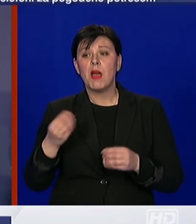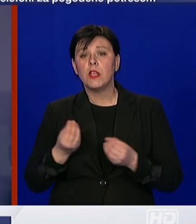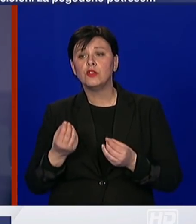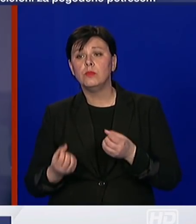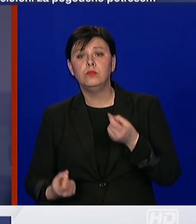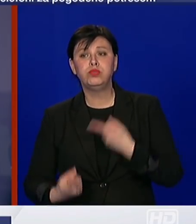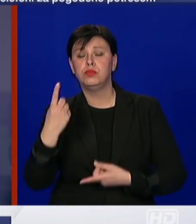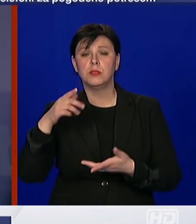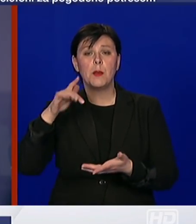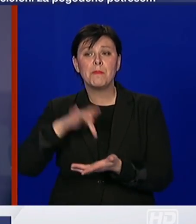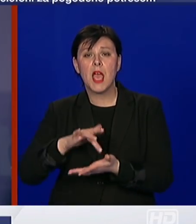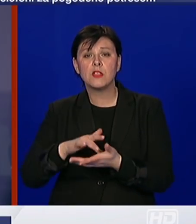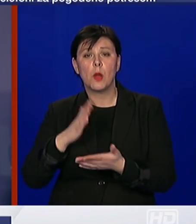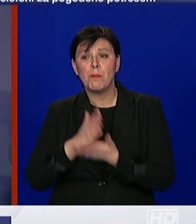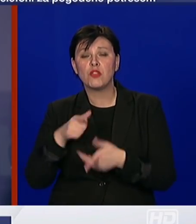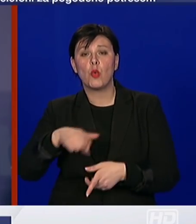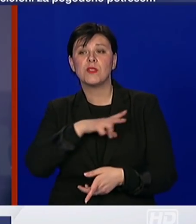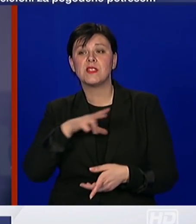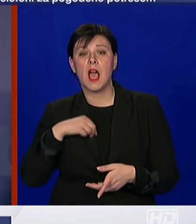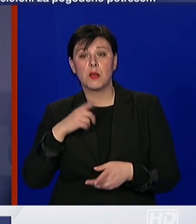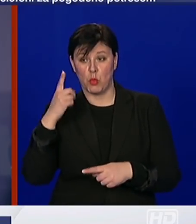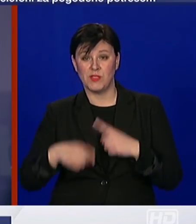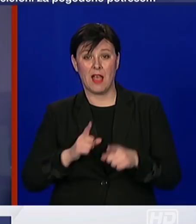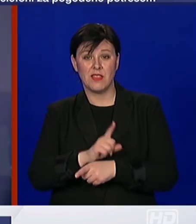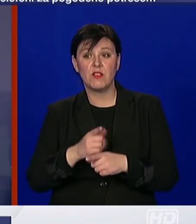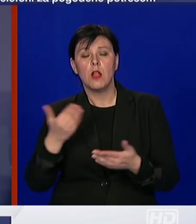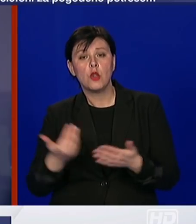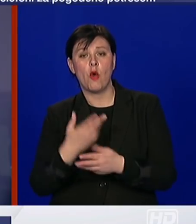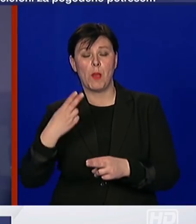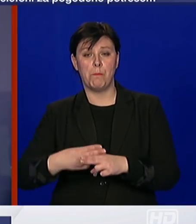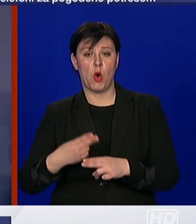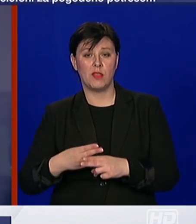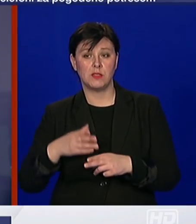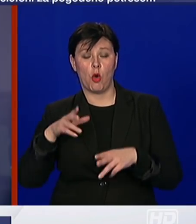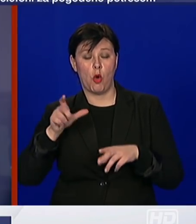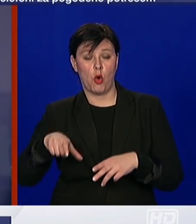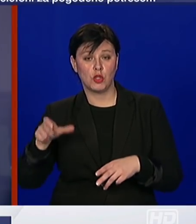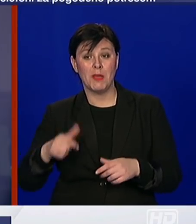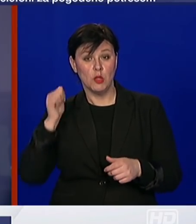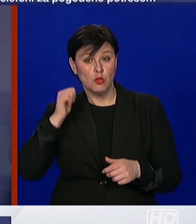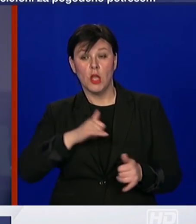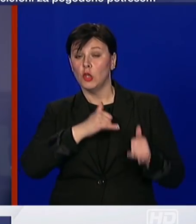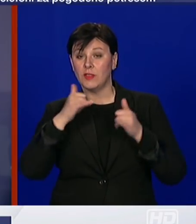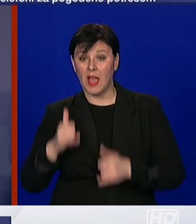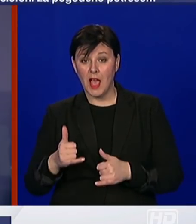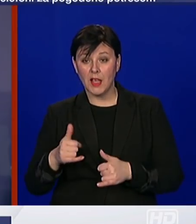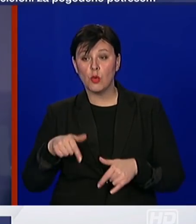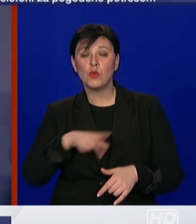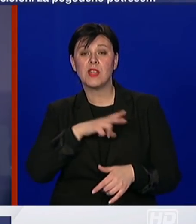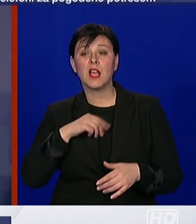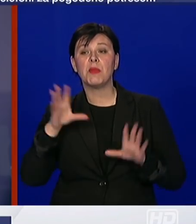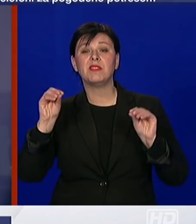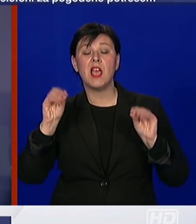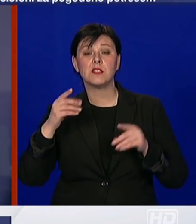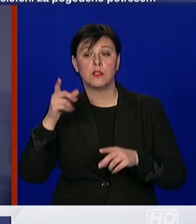baš u Zagrebu trenutačno u zadnje vrijeme novih bolesnika? Dakle, od jučer do danas je deset novih slučajeva.